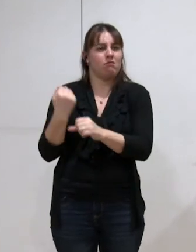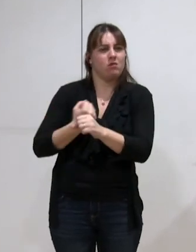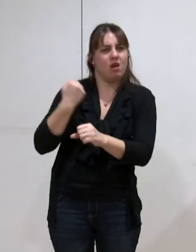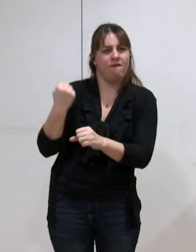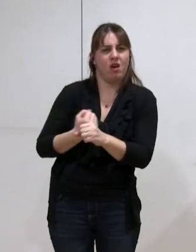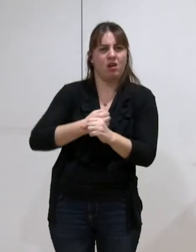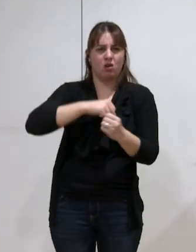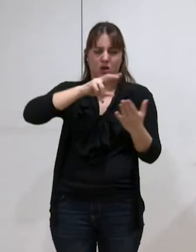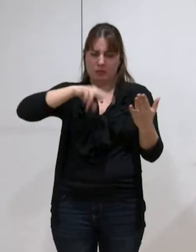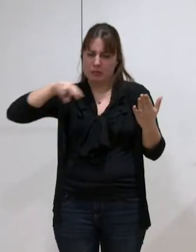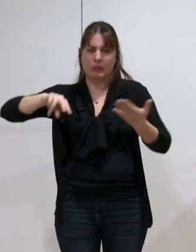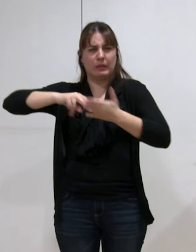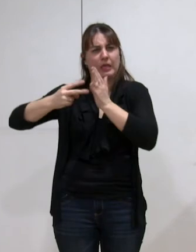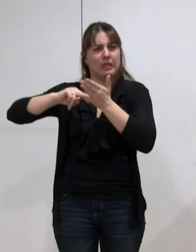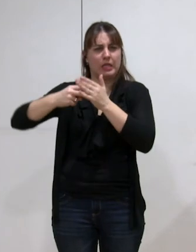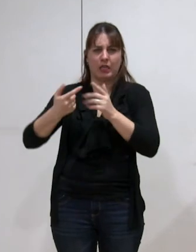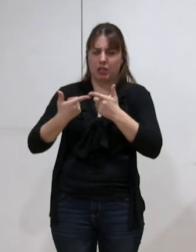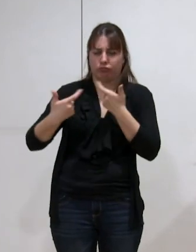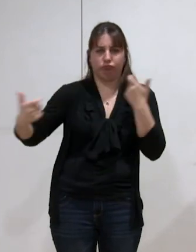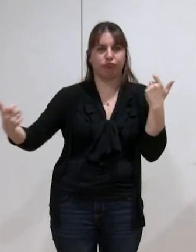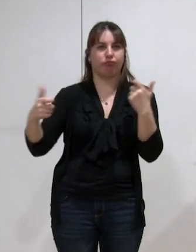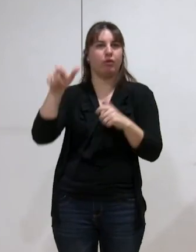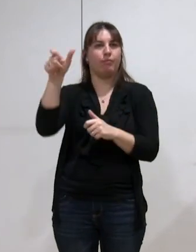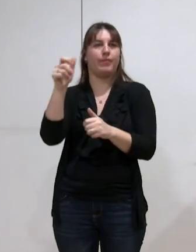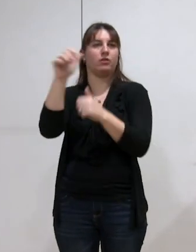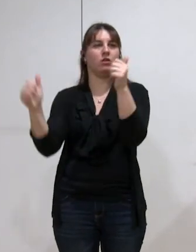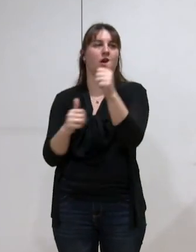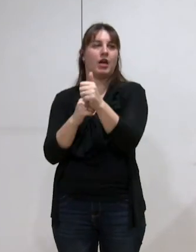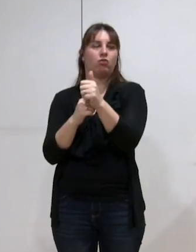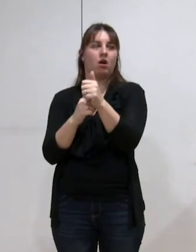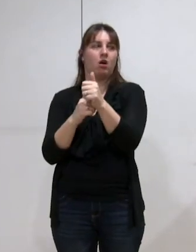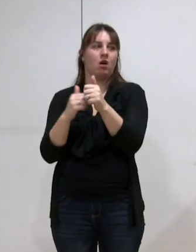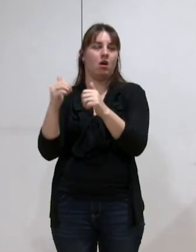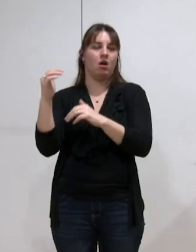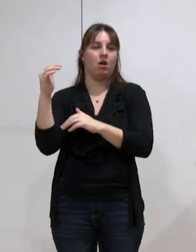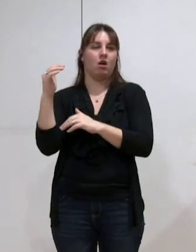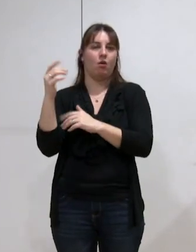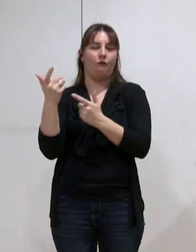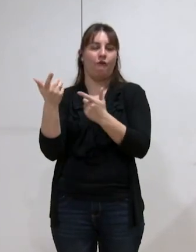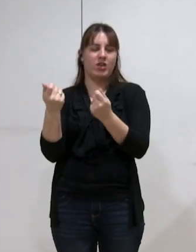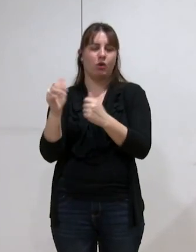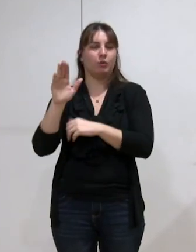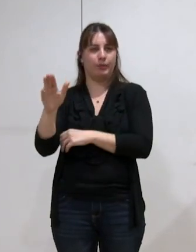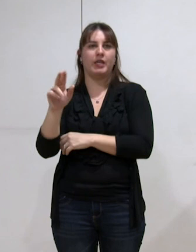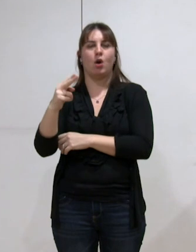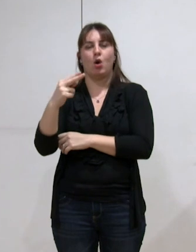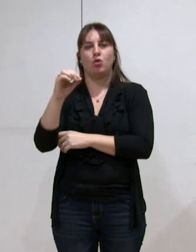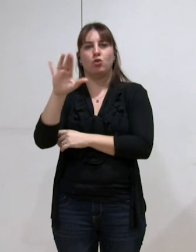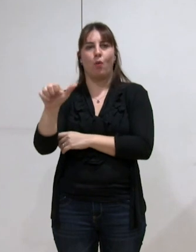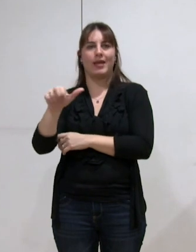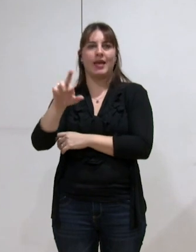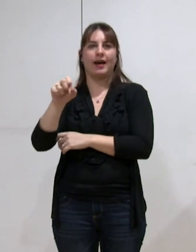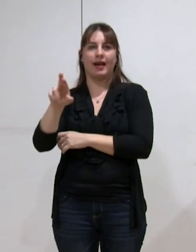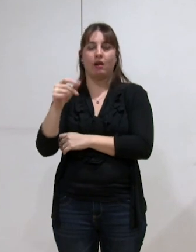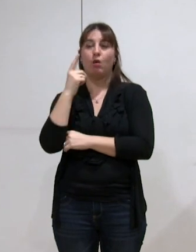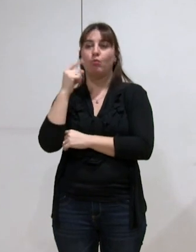travaux extrêmement techniques qui ont été portés par l'adjoint finance Donogaret Didier Custo qu'il convient de remercier car encore une